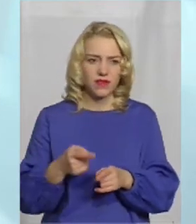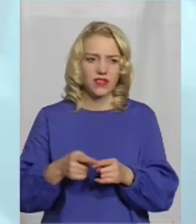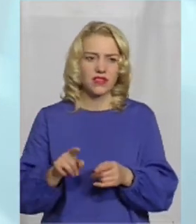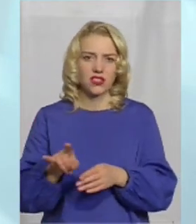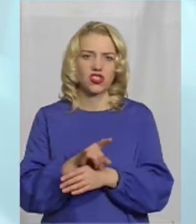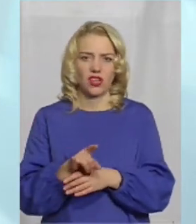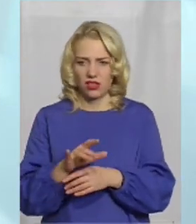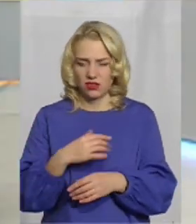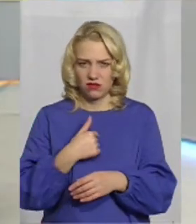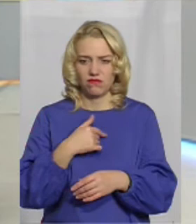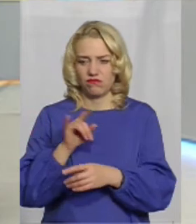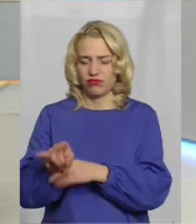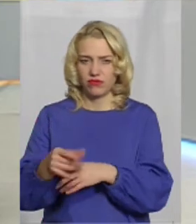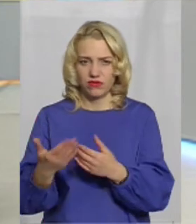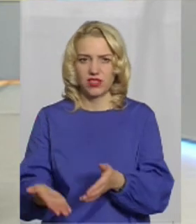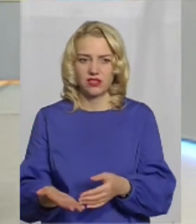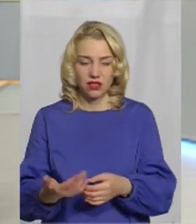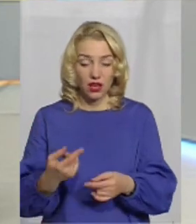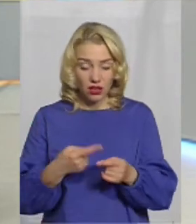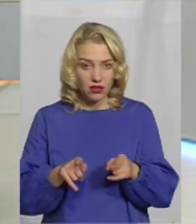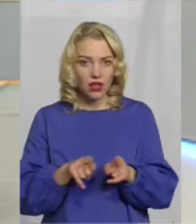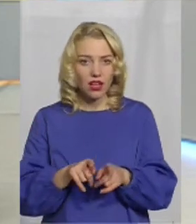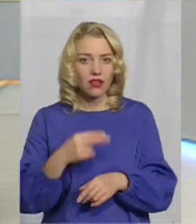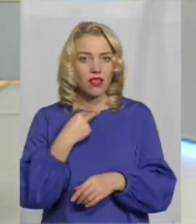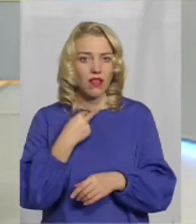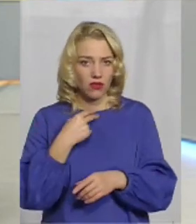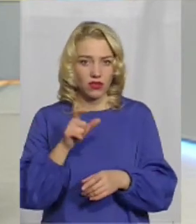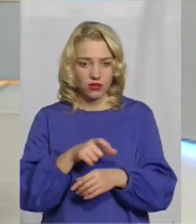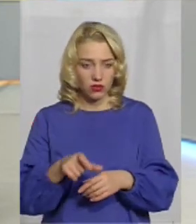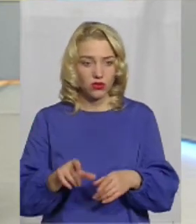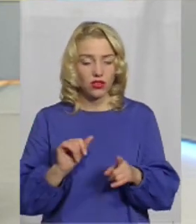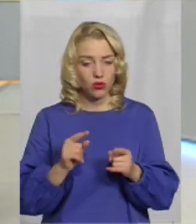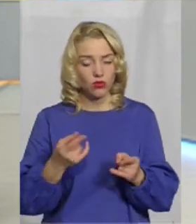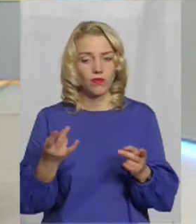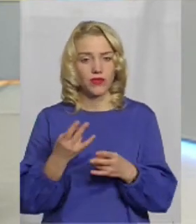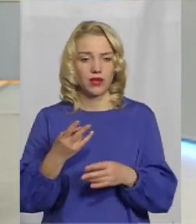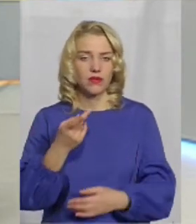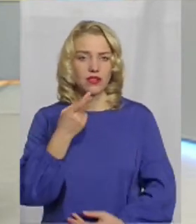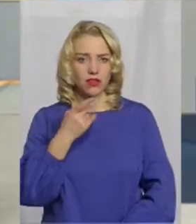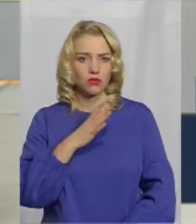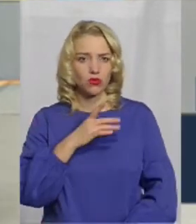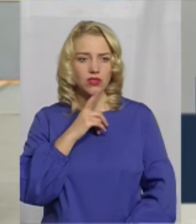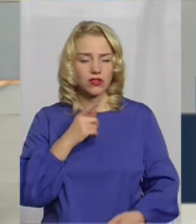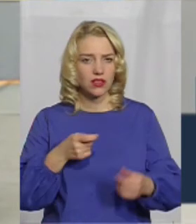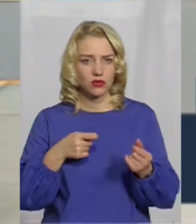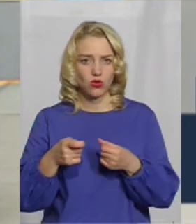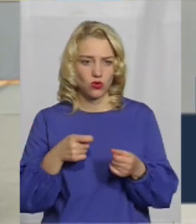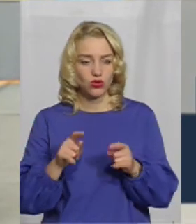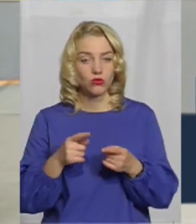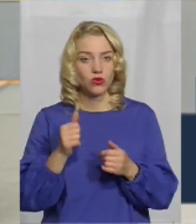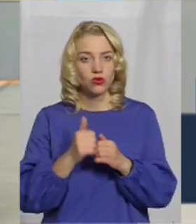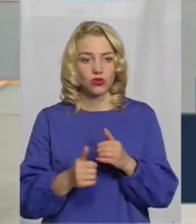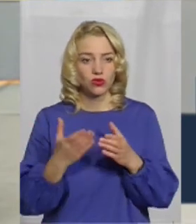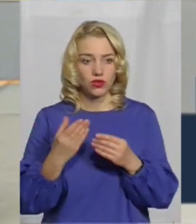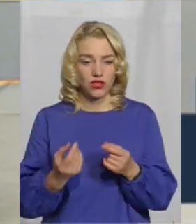шахрайство, скажімо так. Вистачає вже такої наглості, так би мовити. Тому тут потрібно завжди бути насторожі, тому що